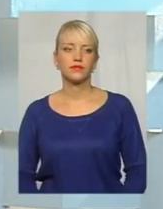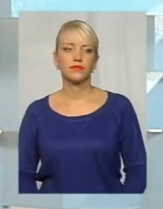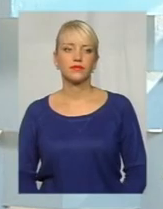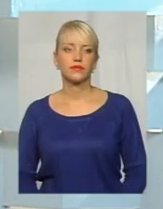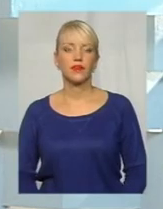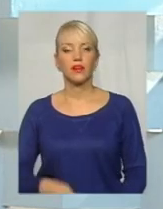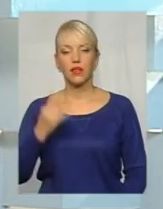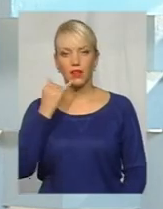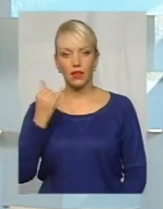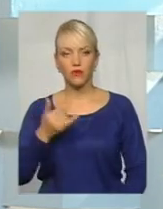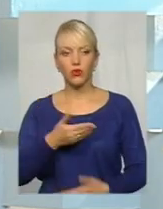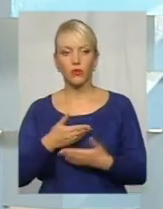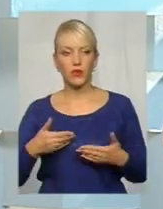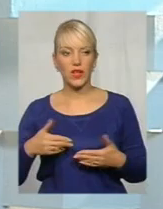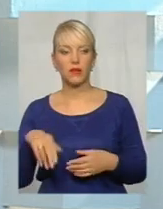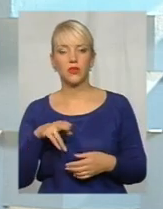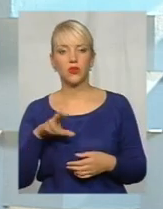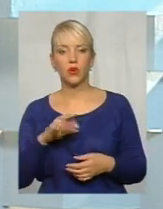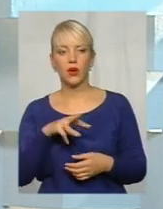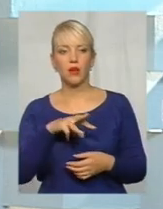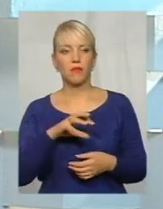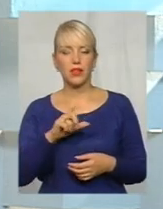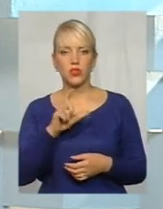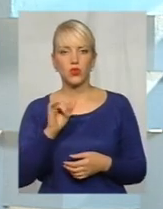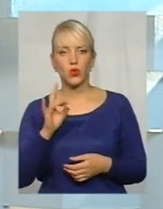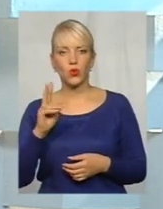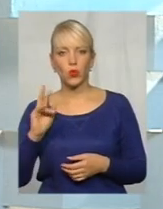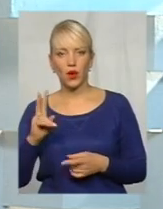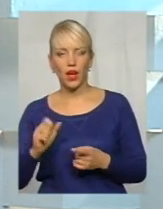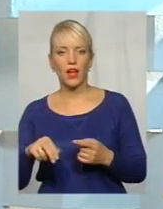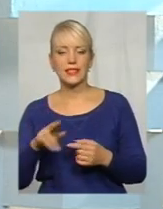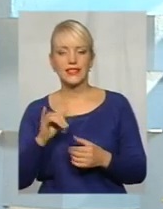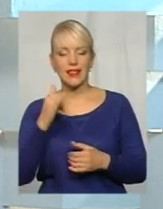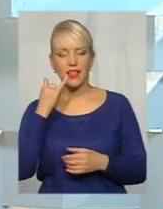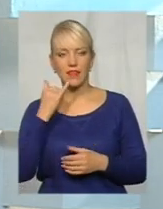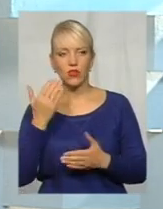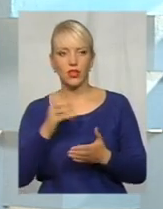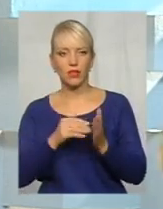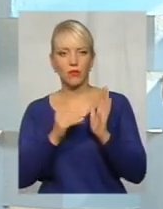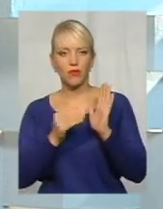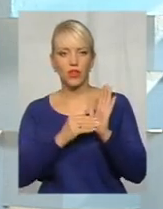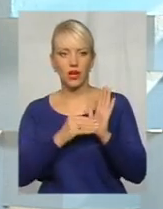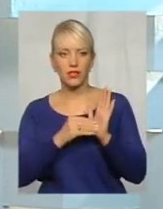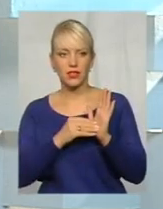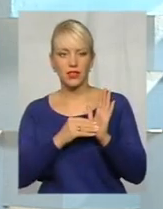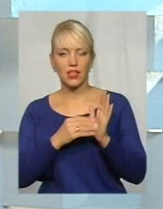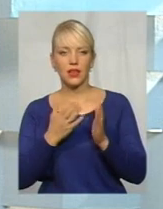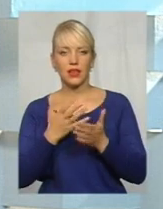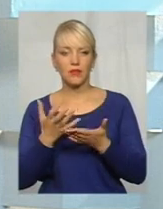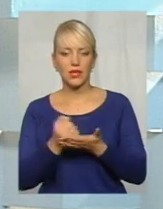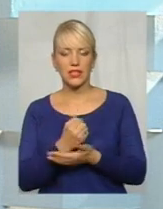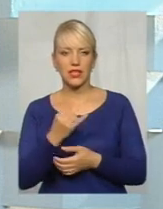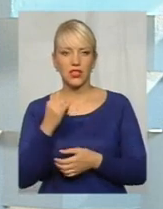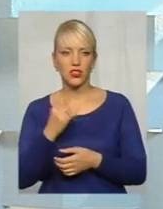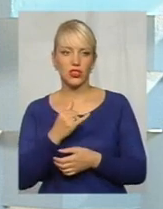Телефонували ми і до пана Мезернюка за телефоном, який був вказаний, ну, власне, який ми знайшли